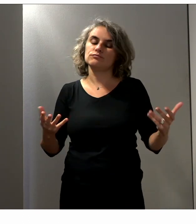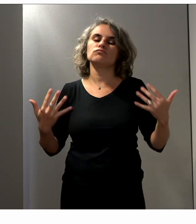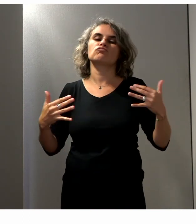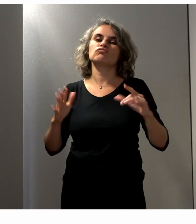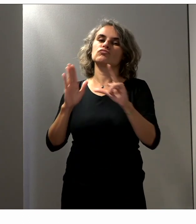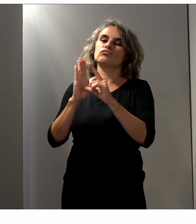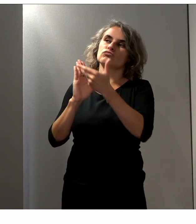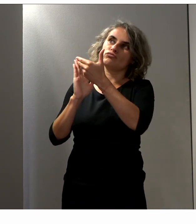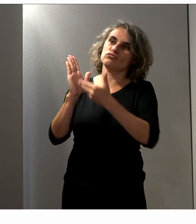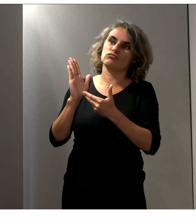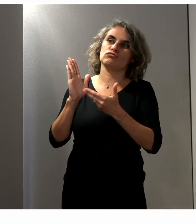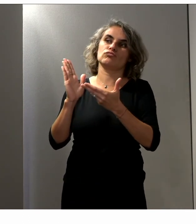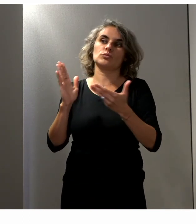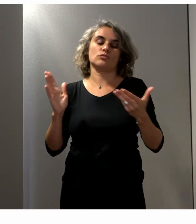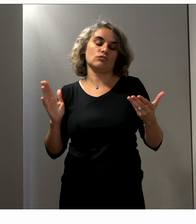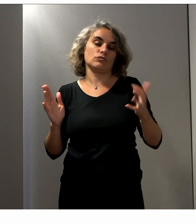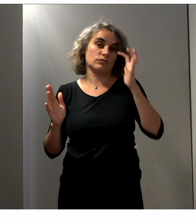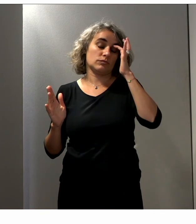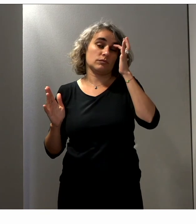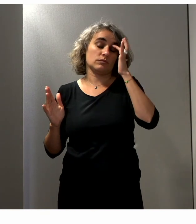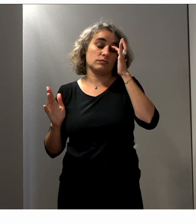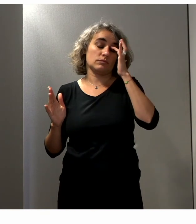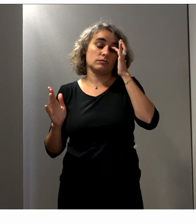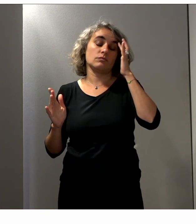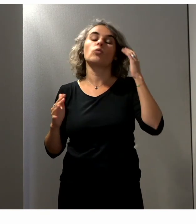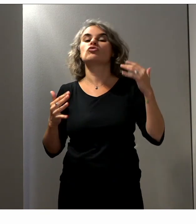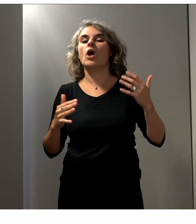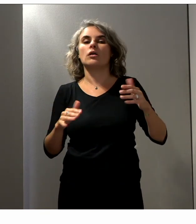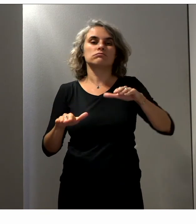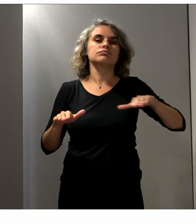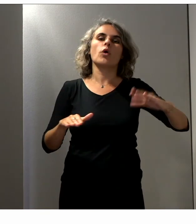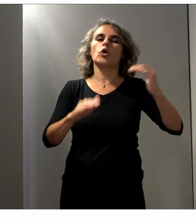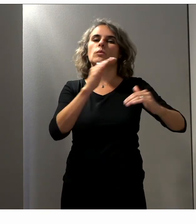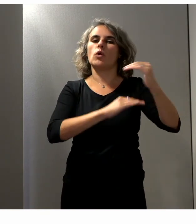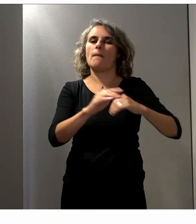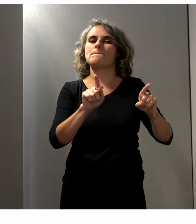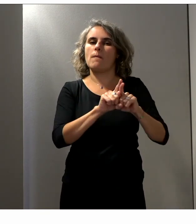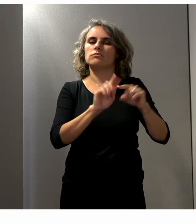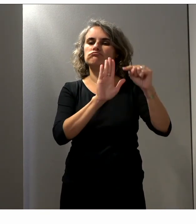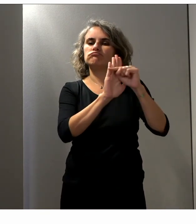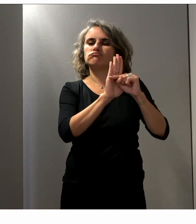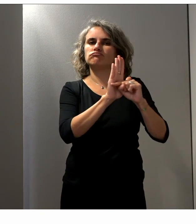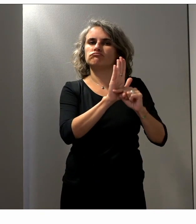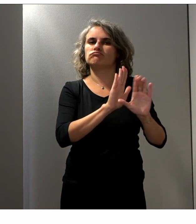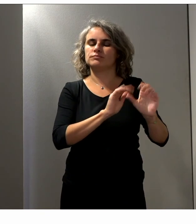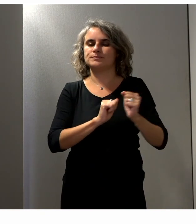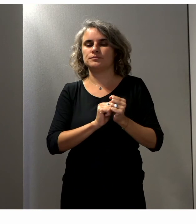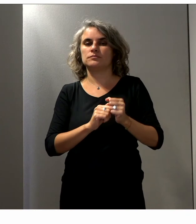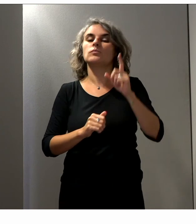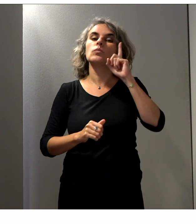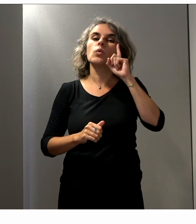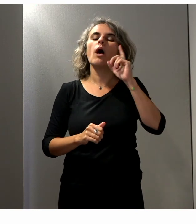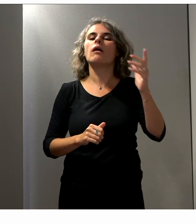sorte, mais conformément à ce que les diffuseurs doivent faire déjà sur le reste de leur programmation, dès lors qu'ils ont